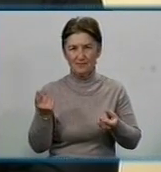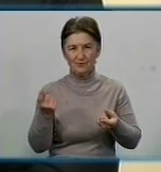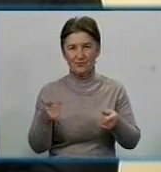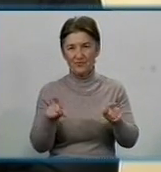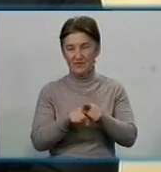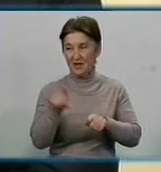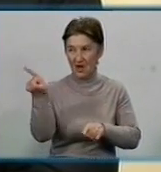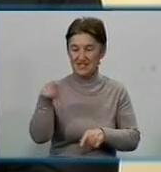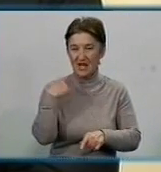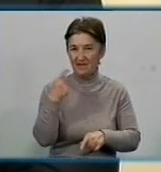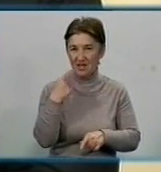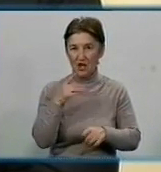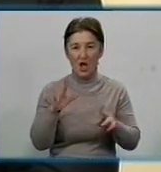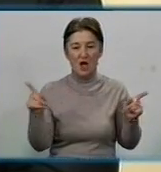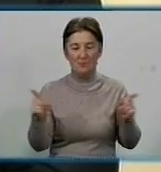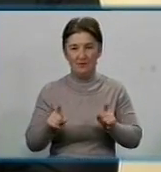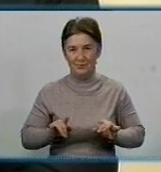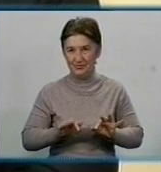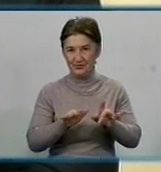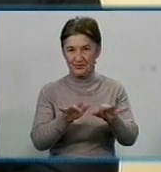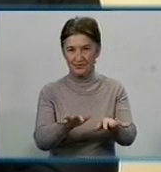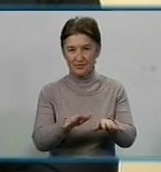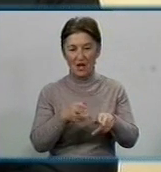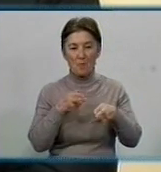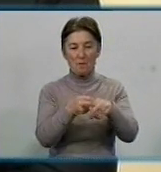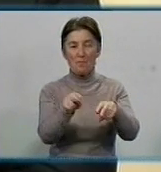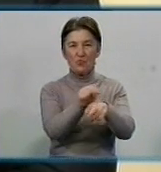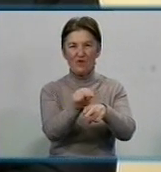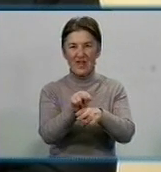казала Оксана Олександровна, обмежувальні заходи в лікувально-профілактичних закладах,